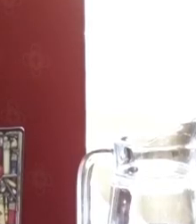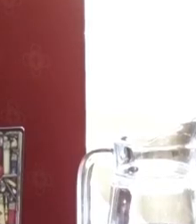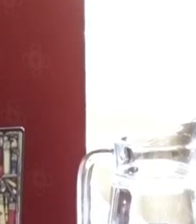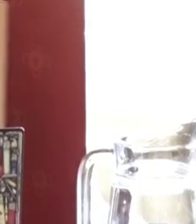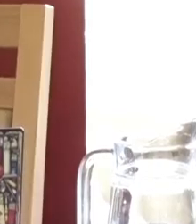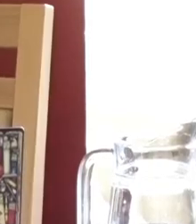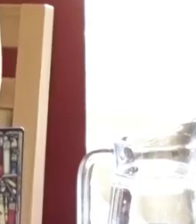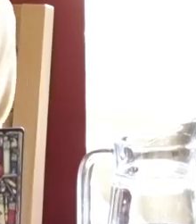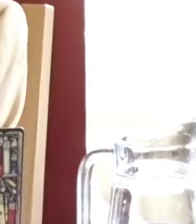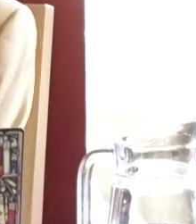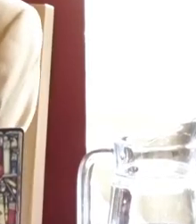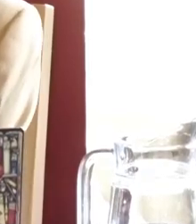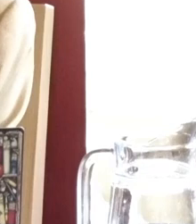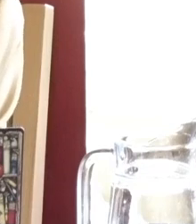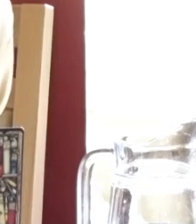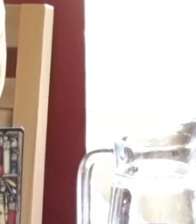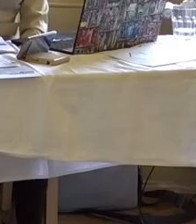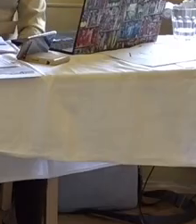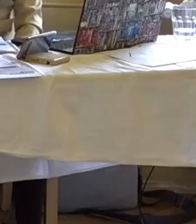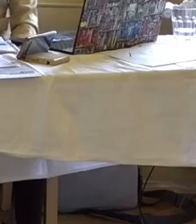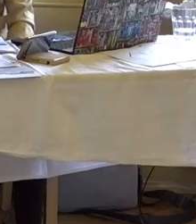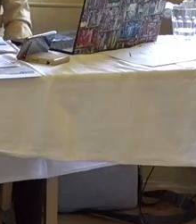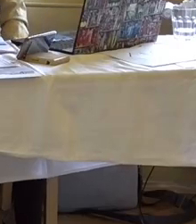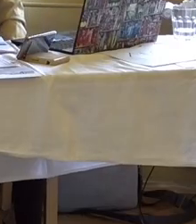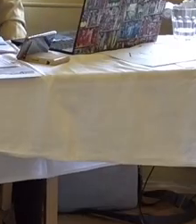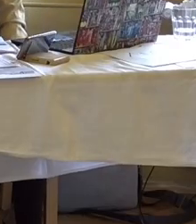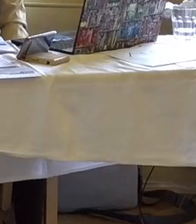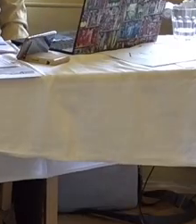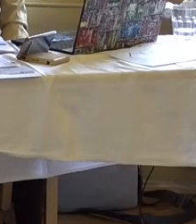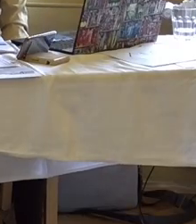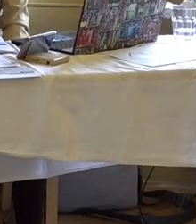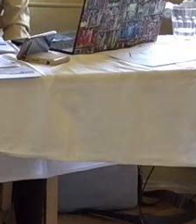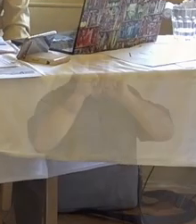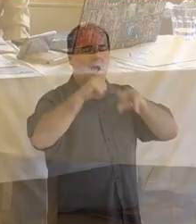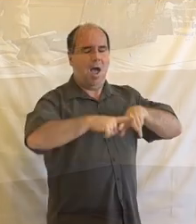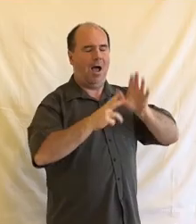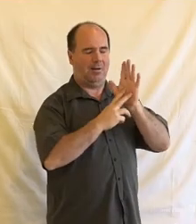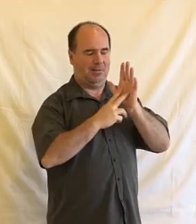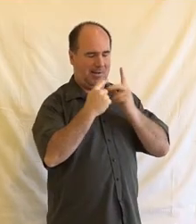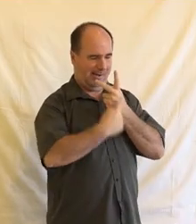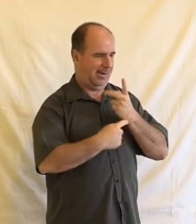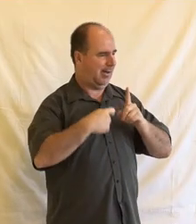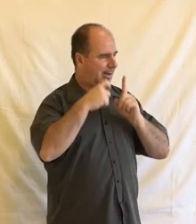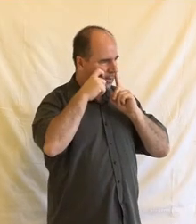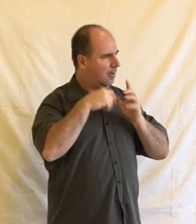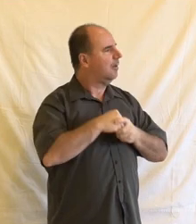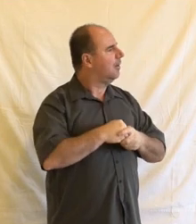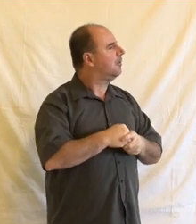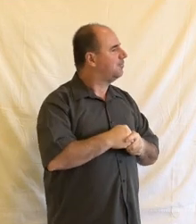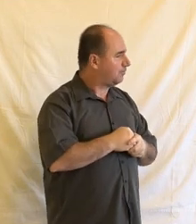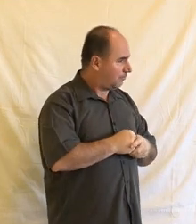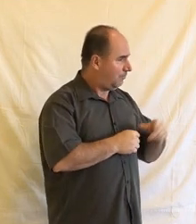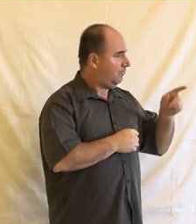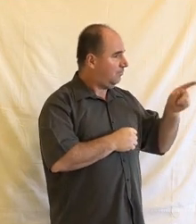v pořadí, jak budou vystupovat Moniku Hanych z Kanceláře vládního zmocněnce pro zastupování České republiky